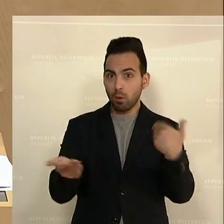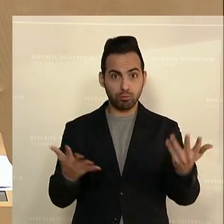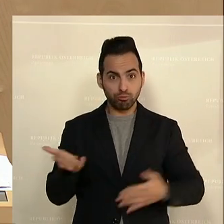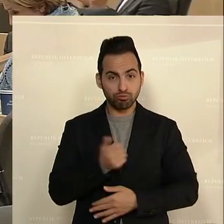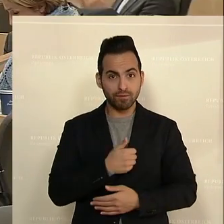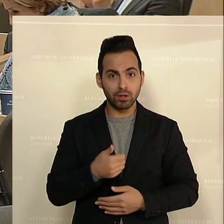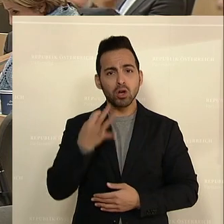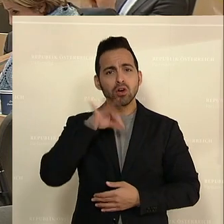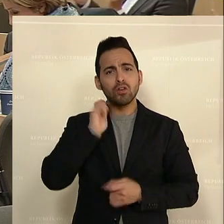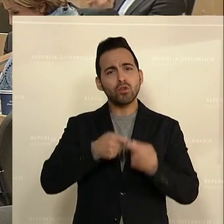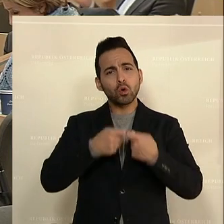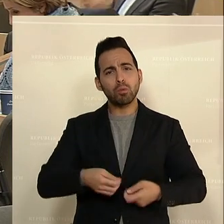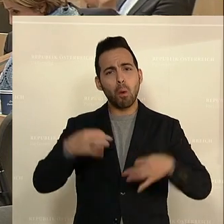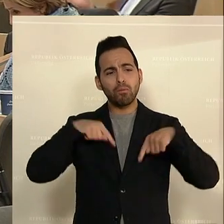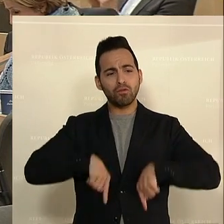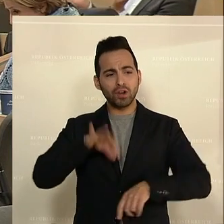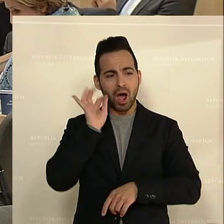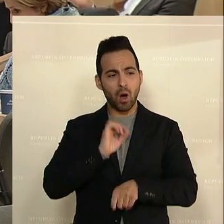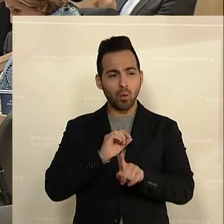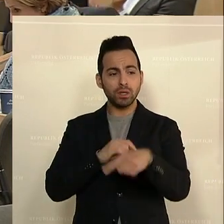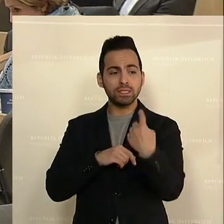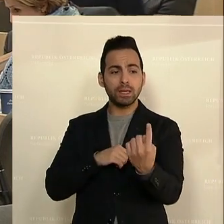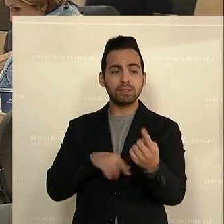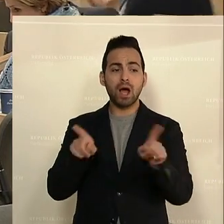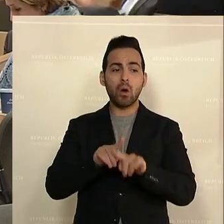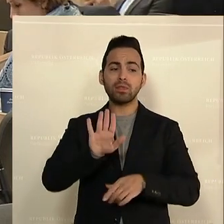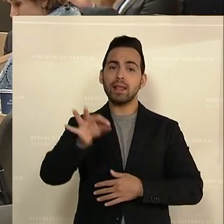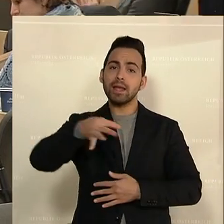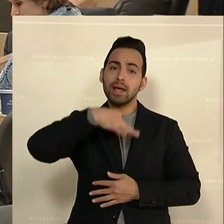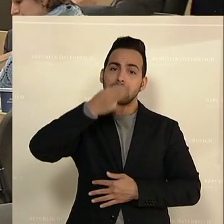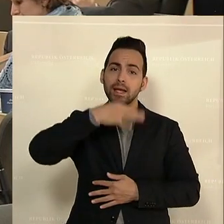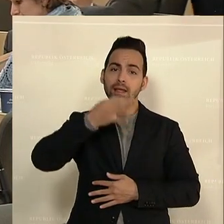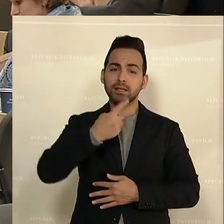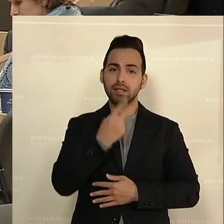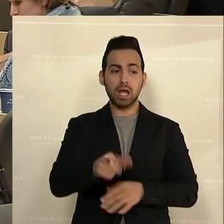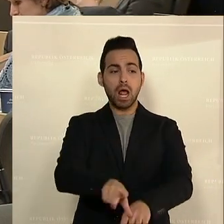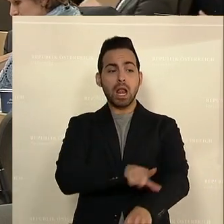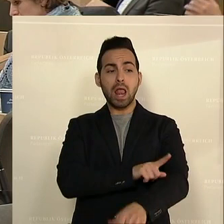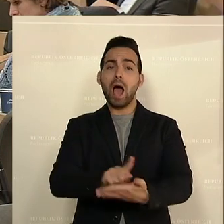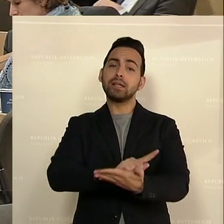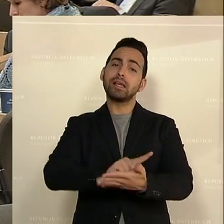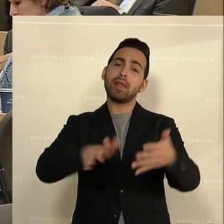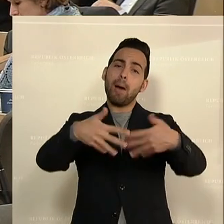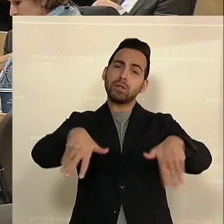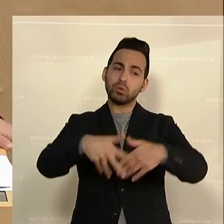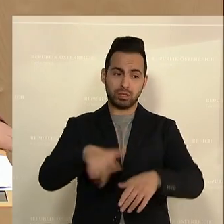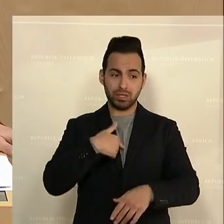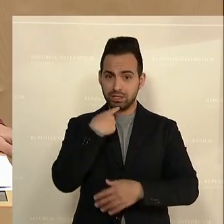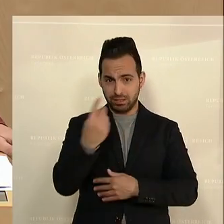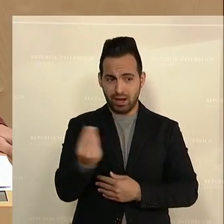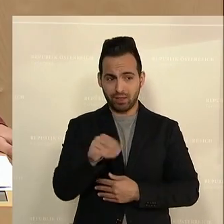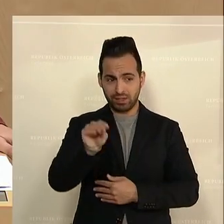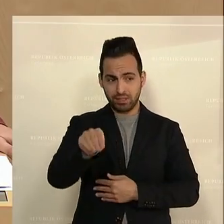Und Frau Krupp und Frau, Sie haben explizit auch in Ihrer Rede Langzeitarbeitslose thematisiert. Und ich sage Ihnen was.